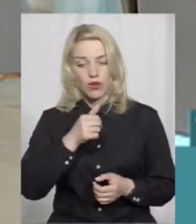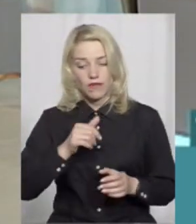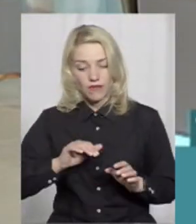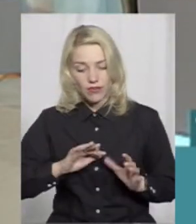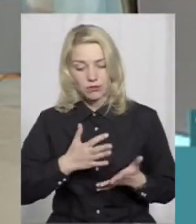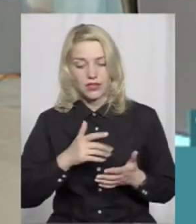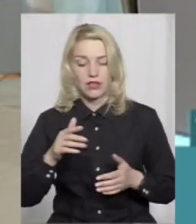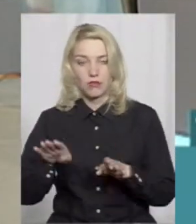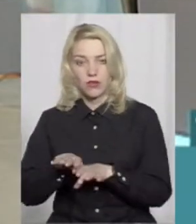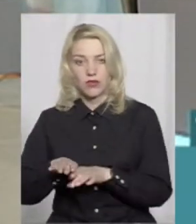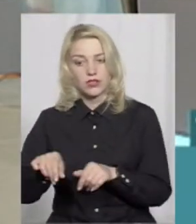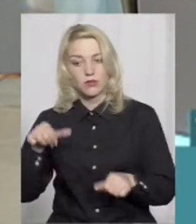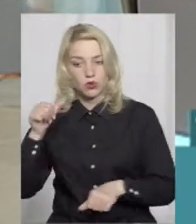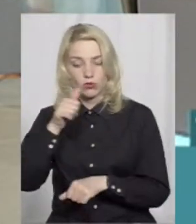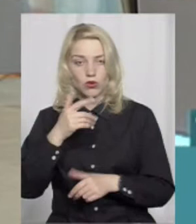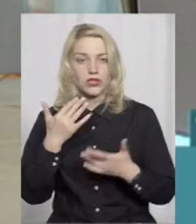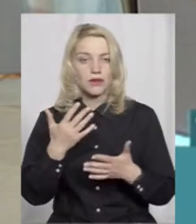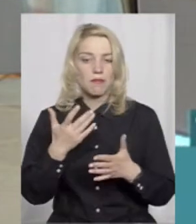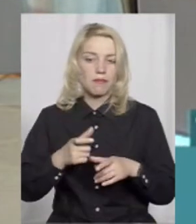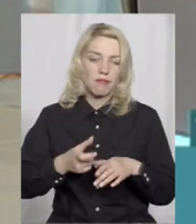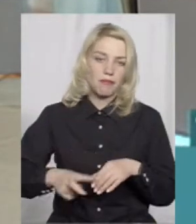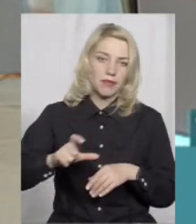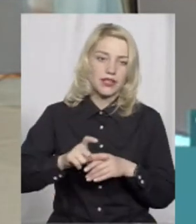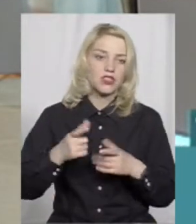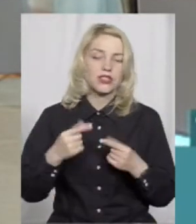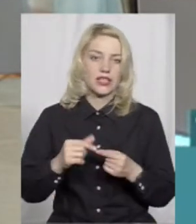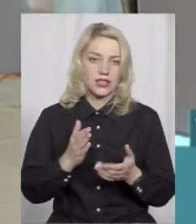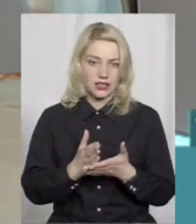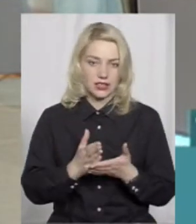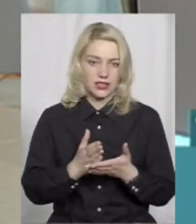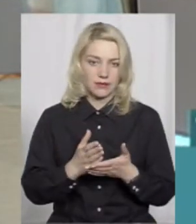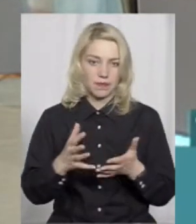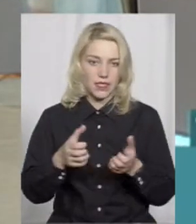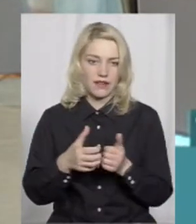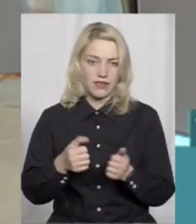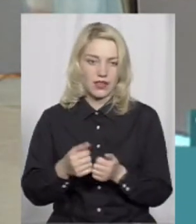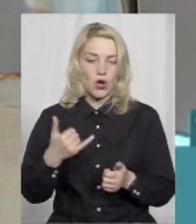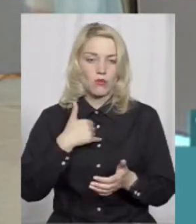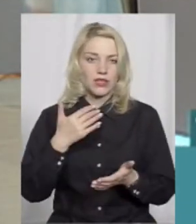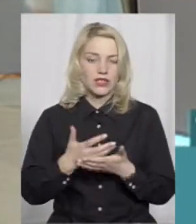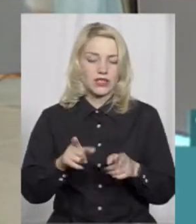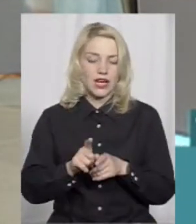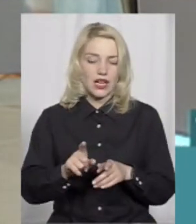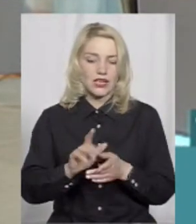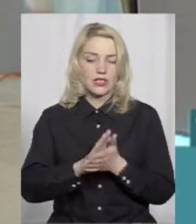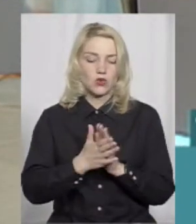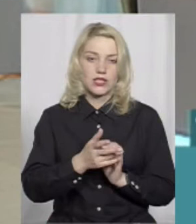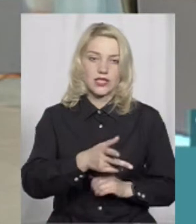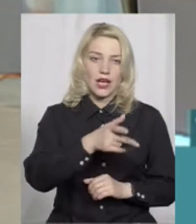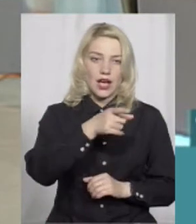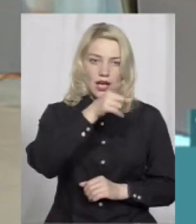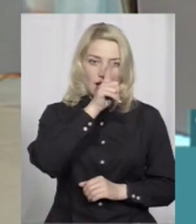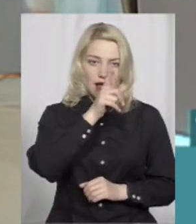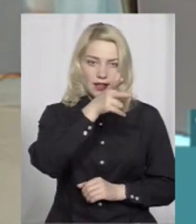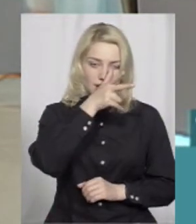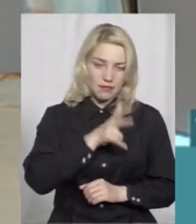більше траплялося таких аварій з пішоходами на пішоходних переходах? Дивіться, в мене є така невелика цатистика, це за перший квартал 2018 року і